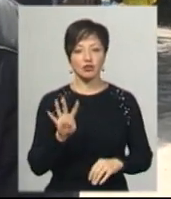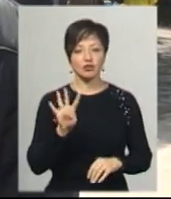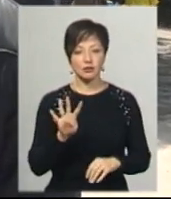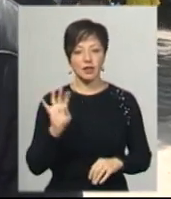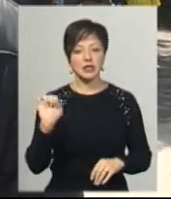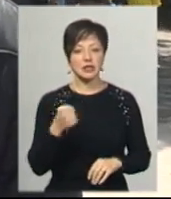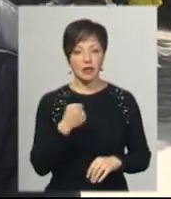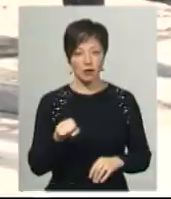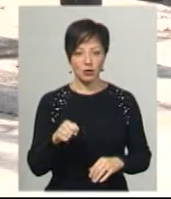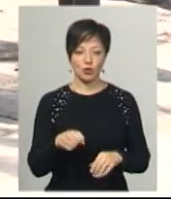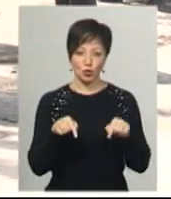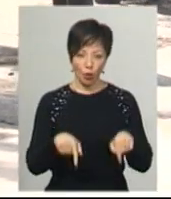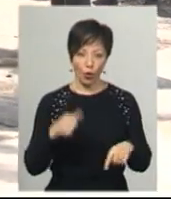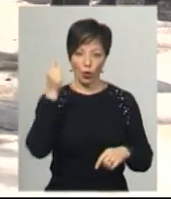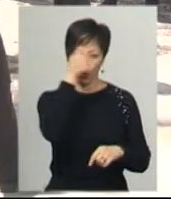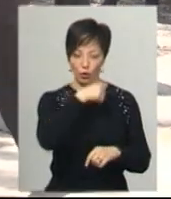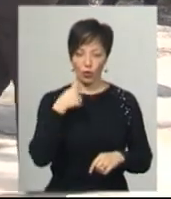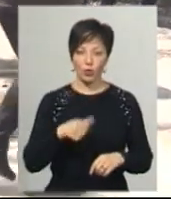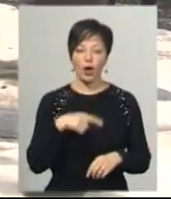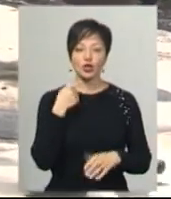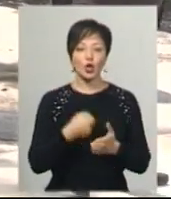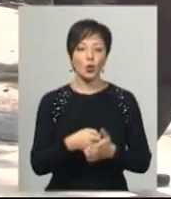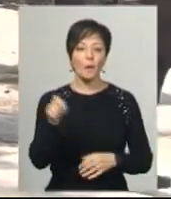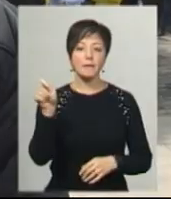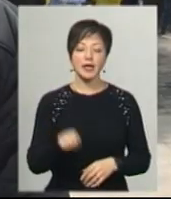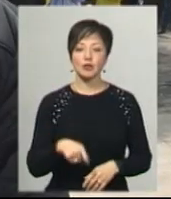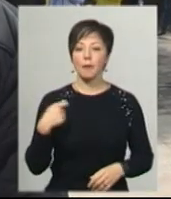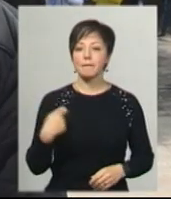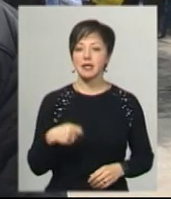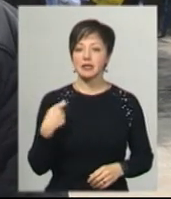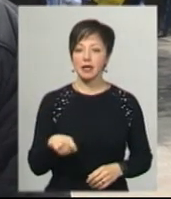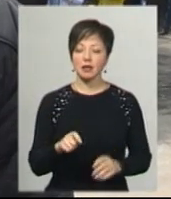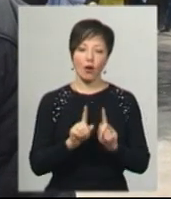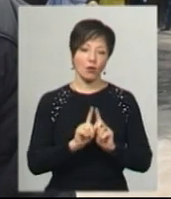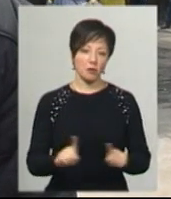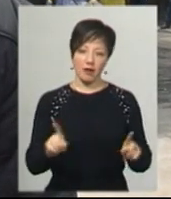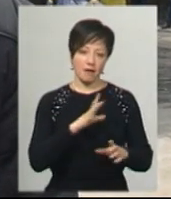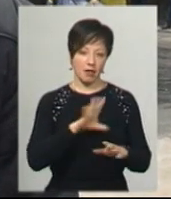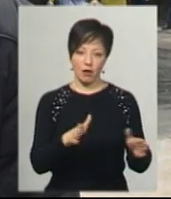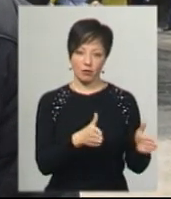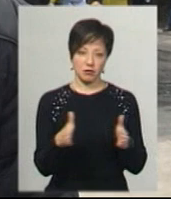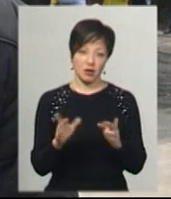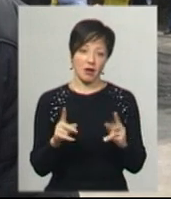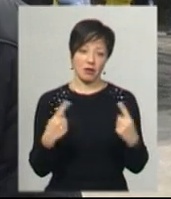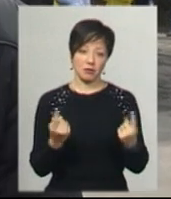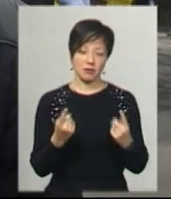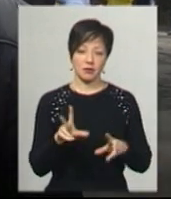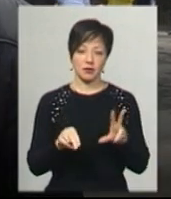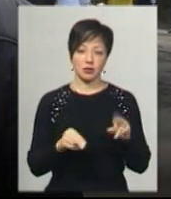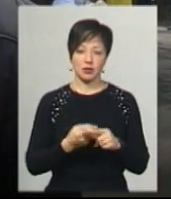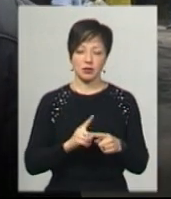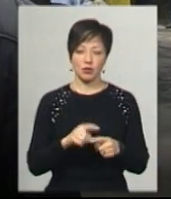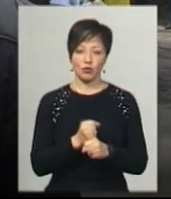серпня поточного року. Чоловік каже, до приїзду глави держави особливо не готувалися. Як готувалися? Ми вважаємо, що це